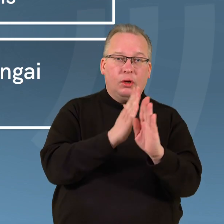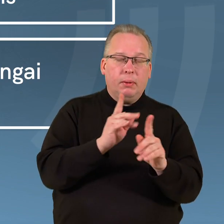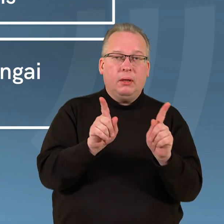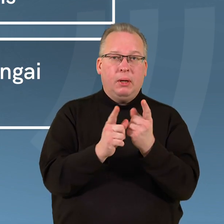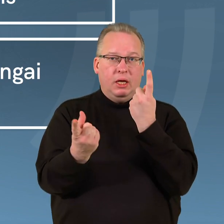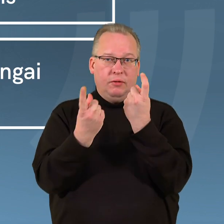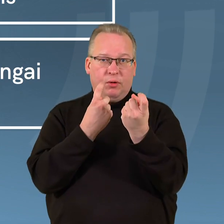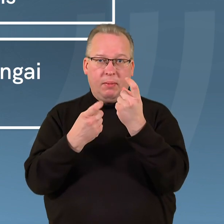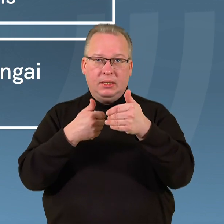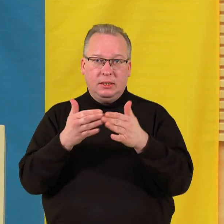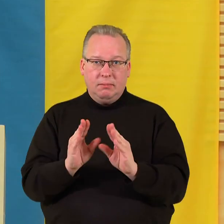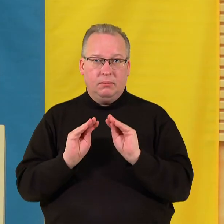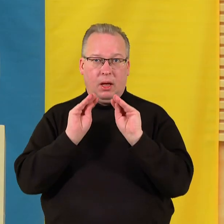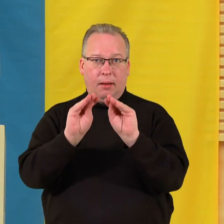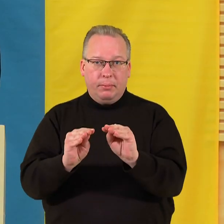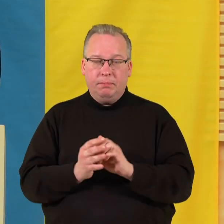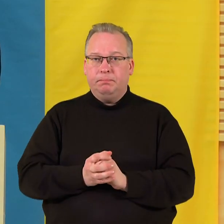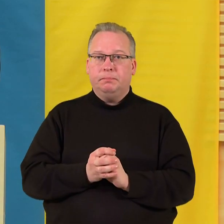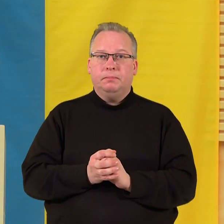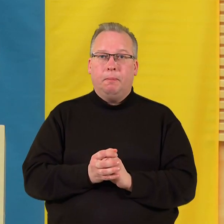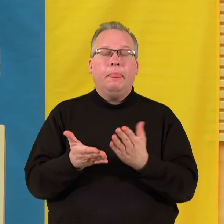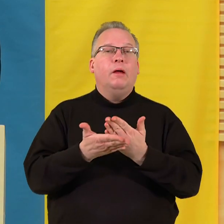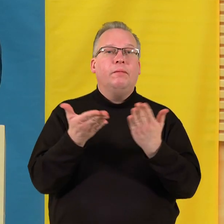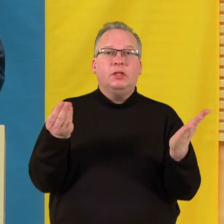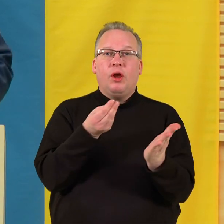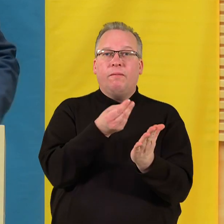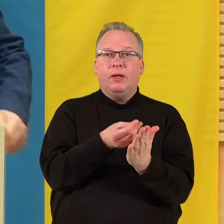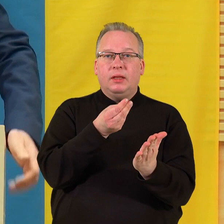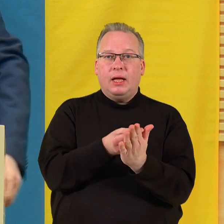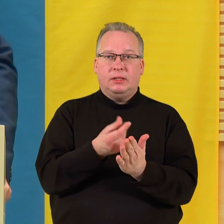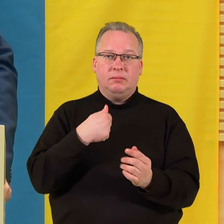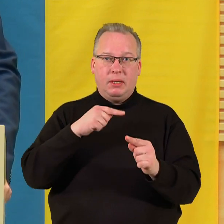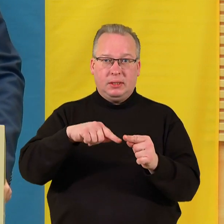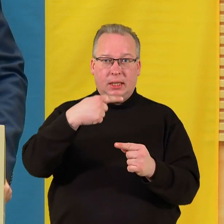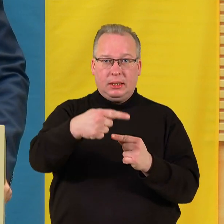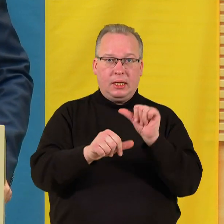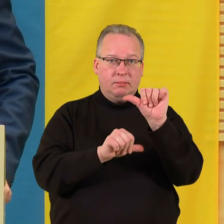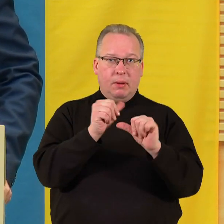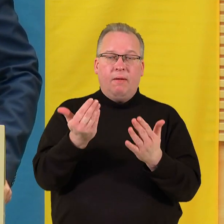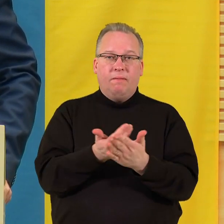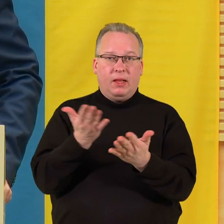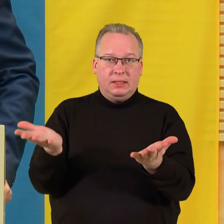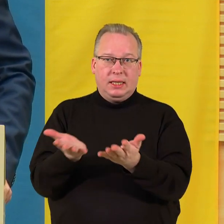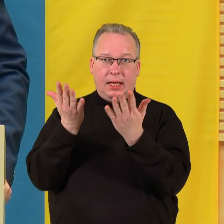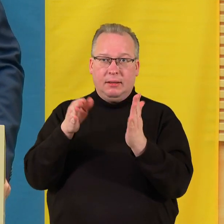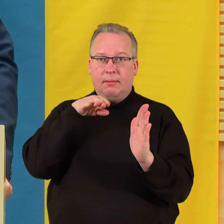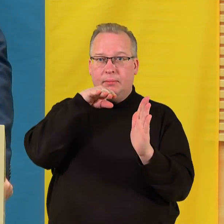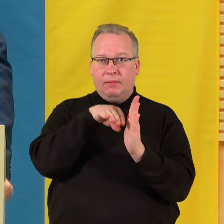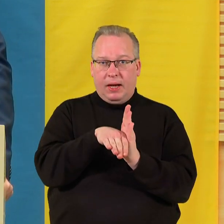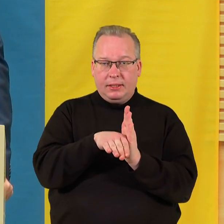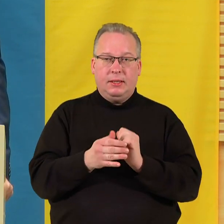informaciniams sistemoms. Viešaisiais finansais mes atėnačiais metais vėl skatinam infleciją.